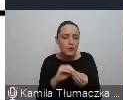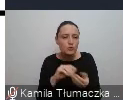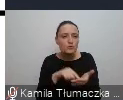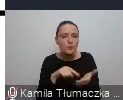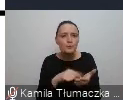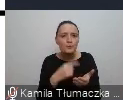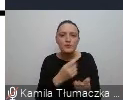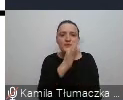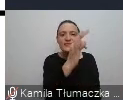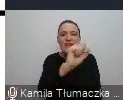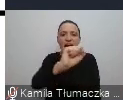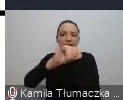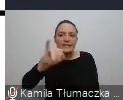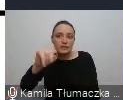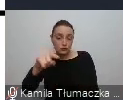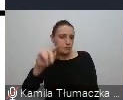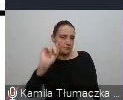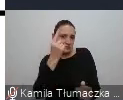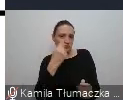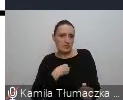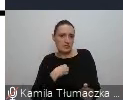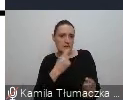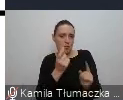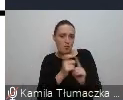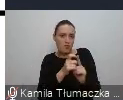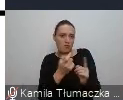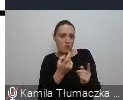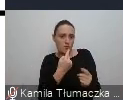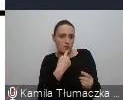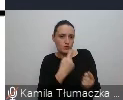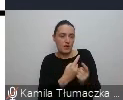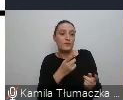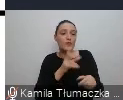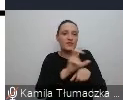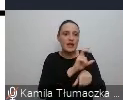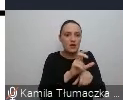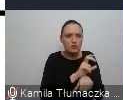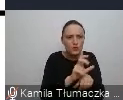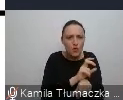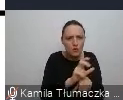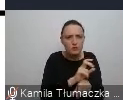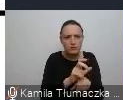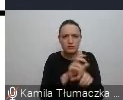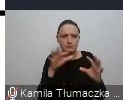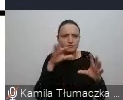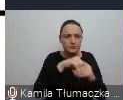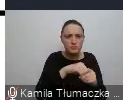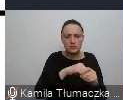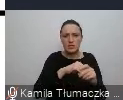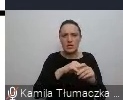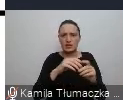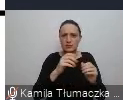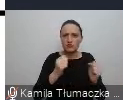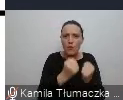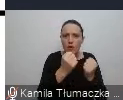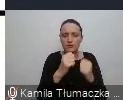określenie TAI, z którym się pierwszy raz zresztą spotkałam, czyli Technology I-Date Instruction and Intervention i okazuje się, że w przypadku